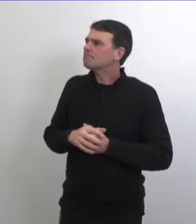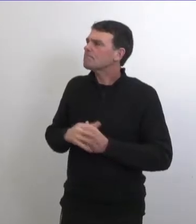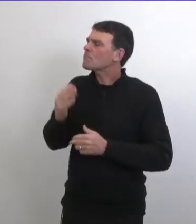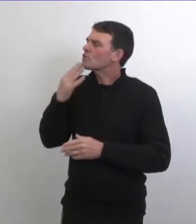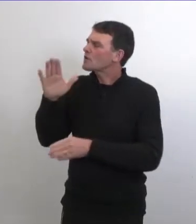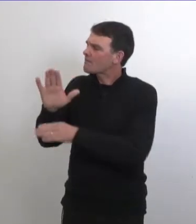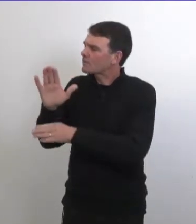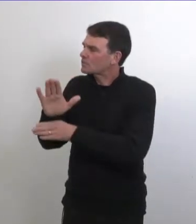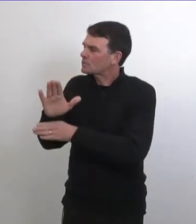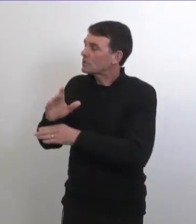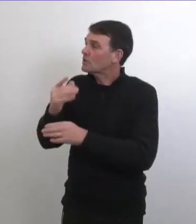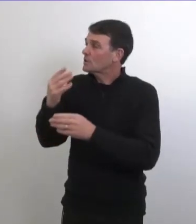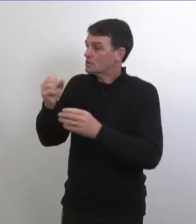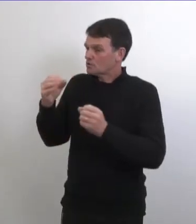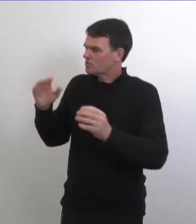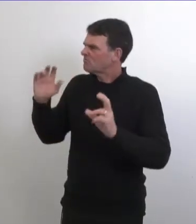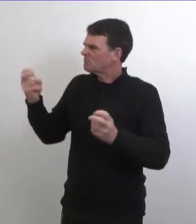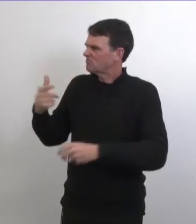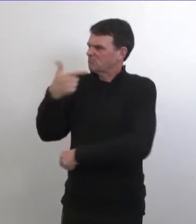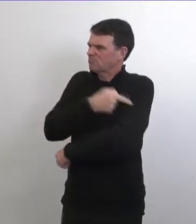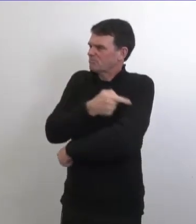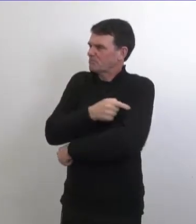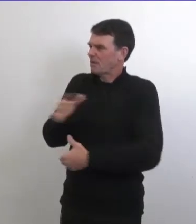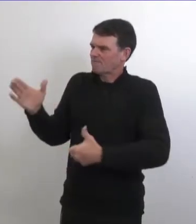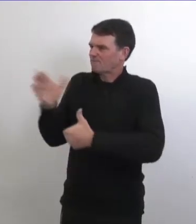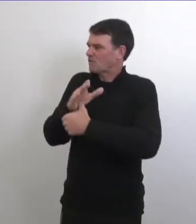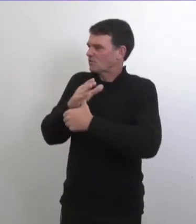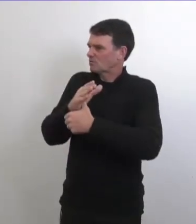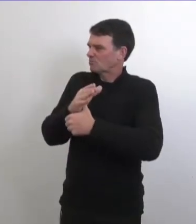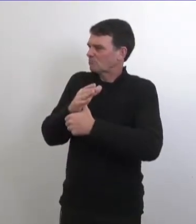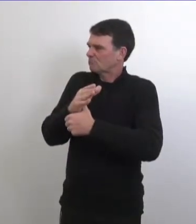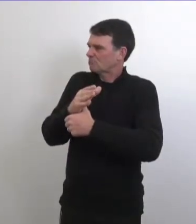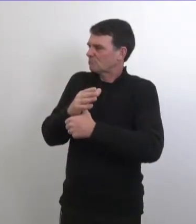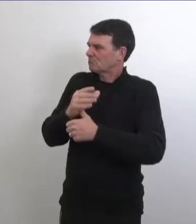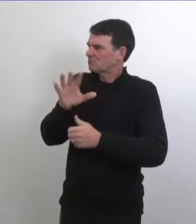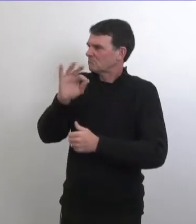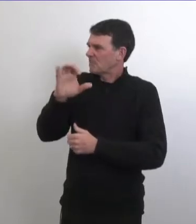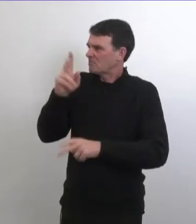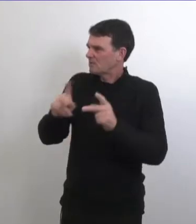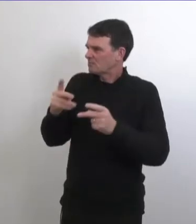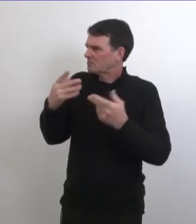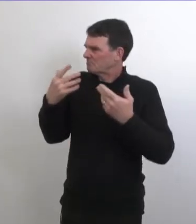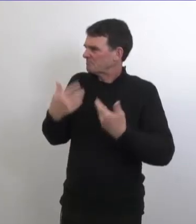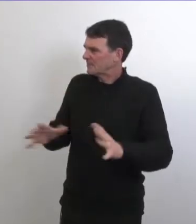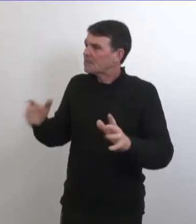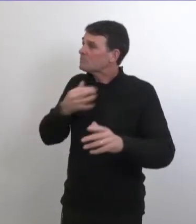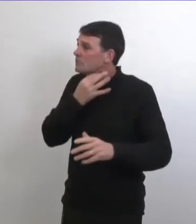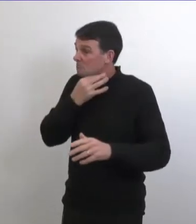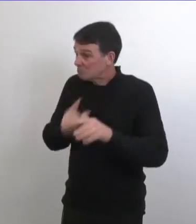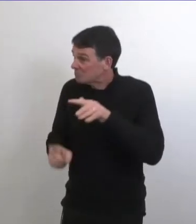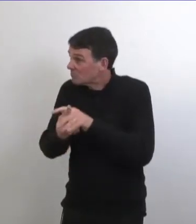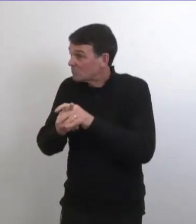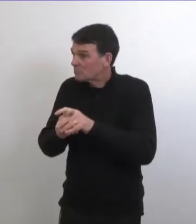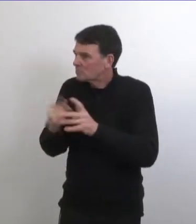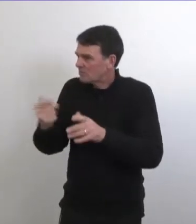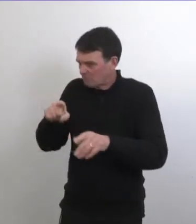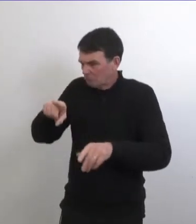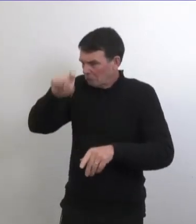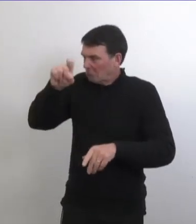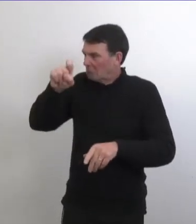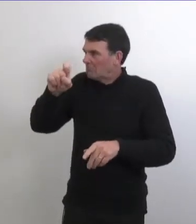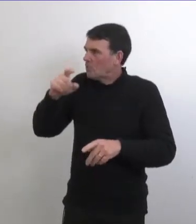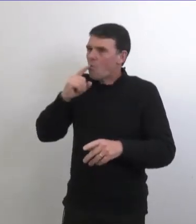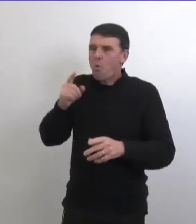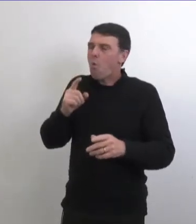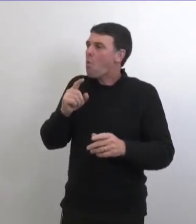bonjour docteur à toi alors le premier ronde de vaccination a été donné aujourd'hui ça va être fini aujourd